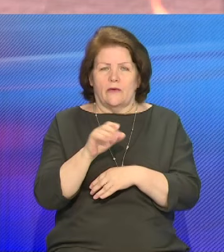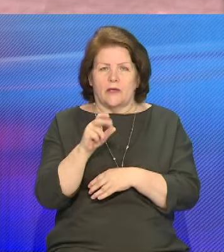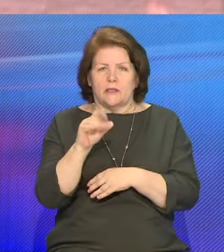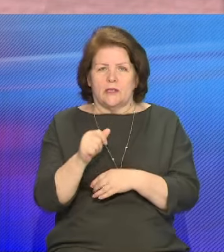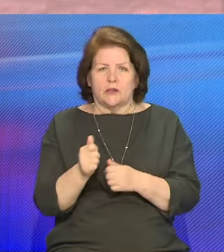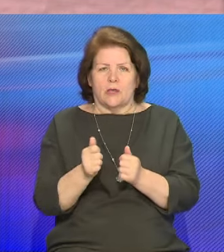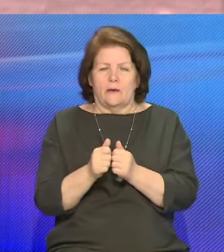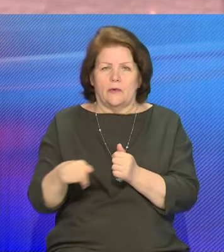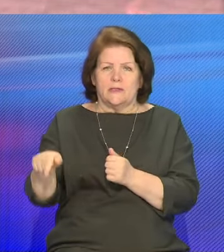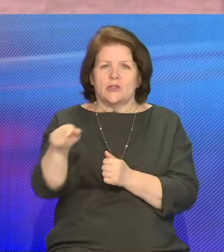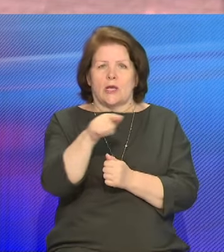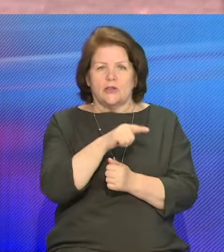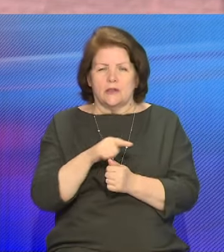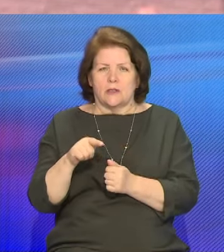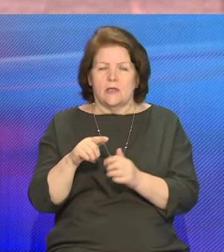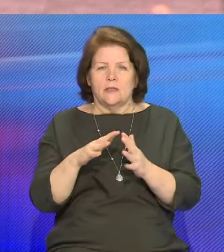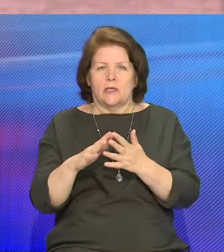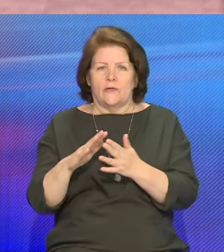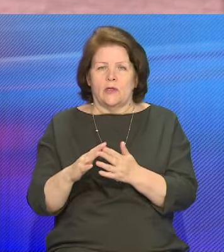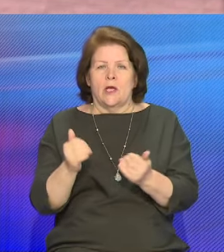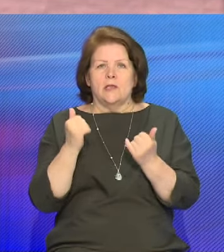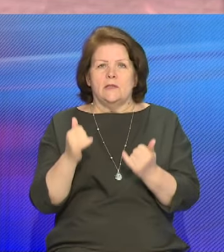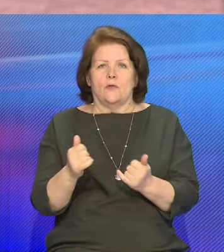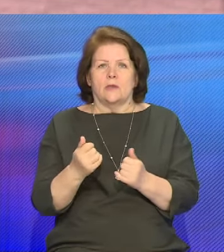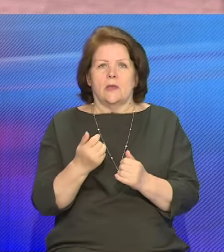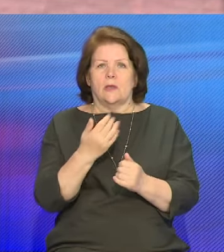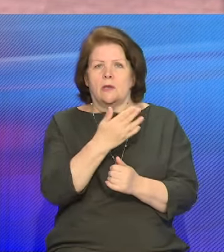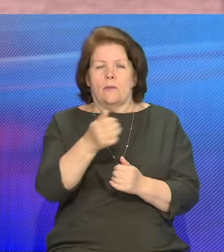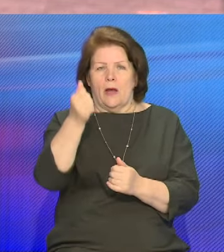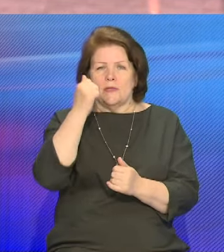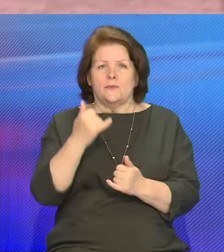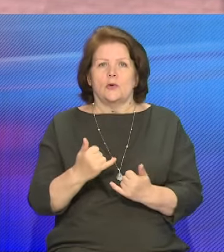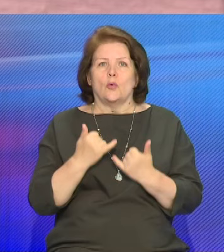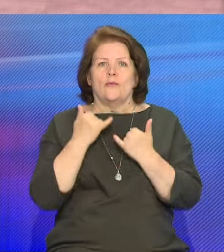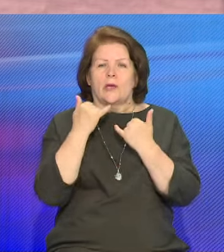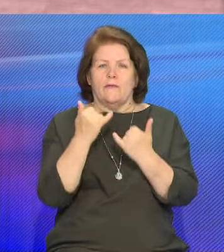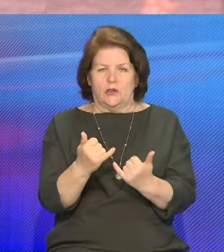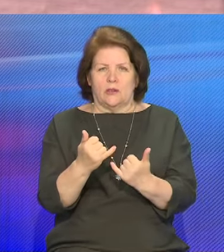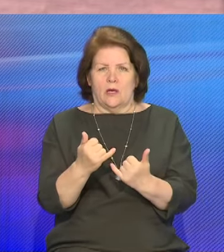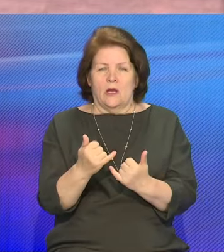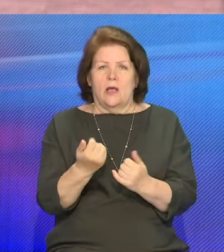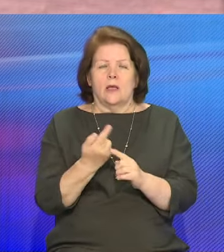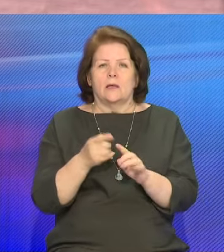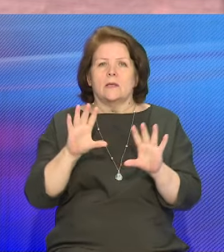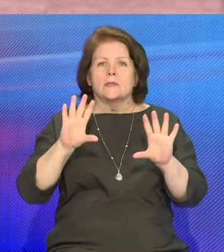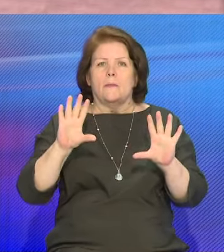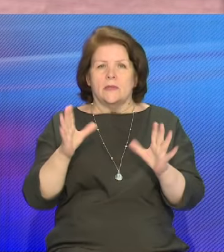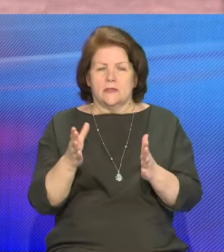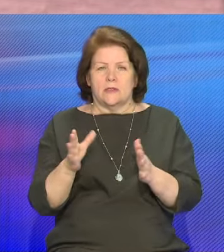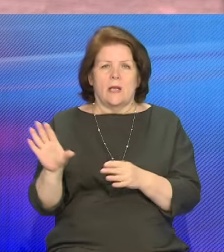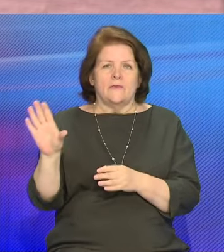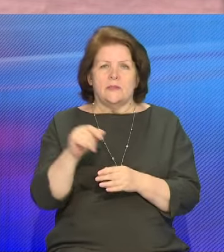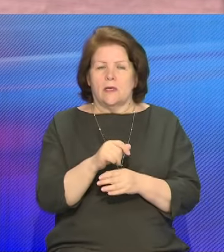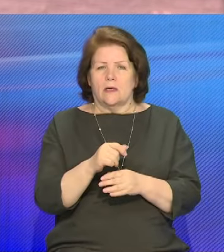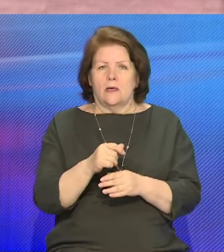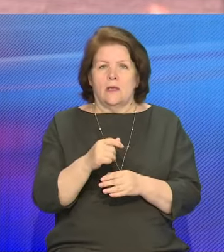их память будет увековечена возле этого монумента. Поэтому это событие для всех жителей